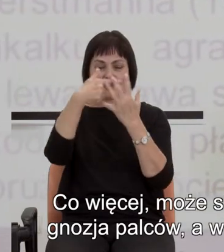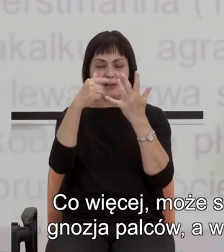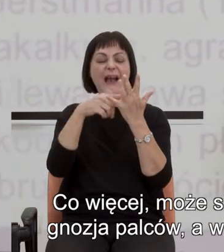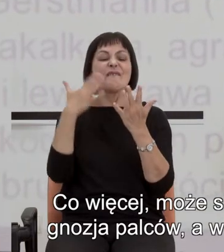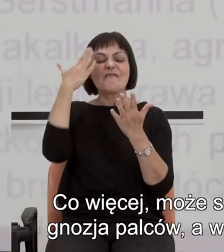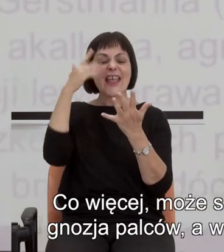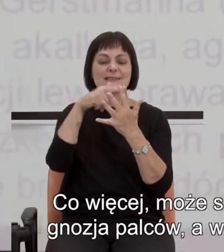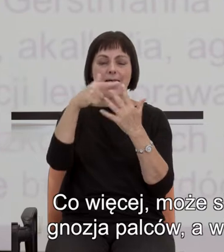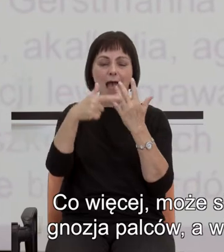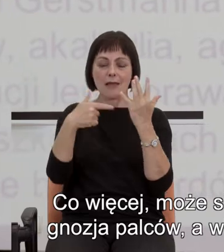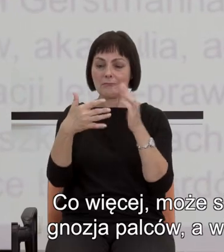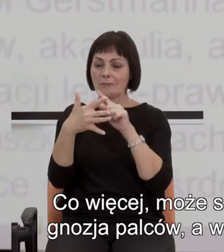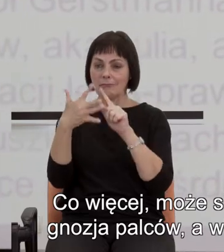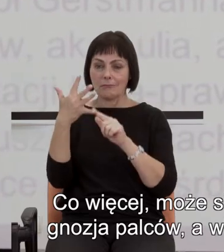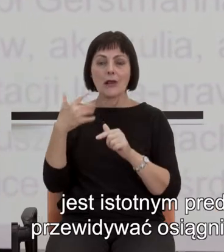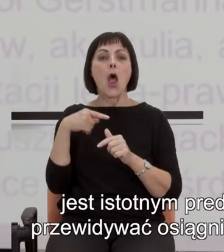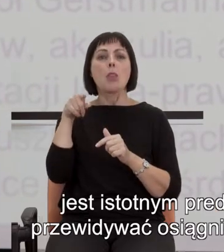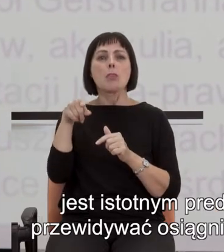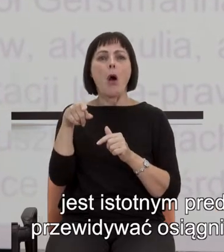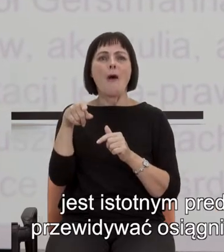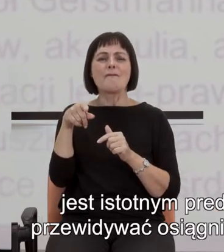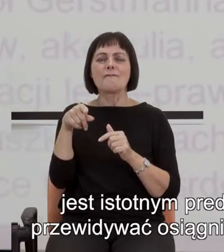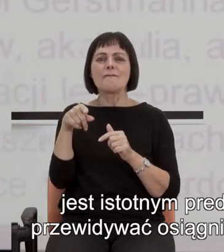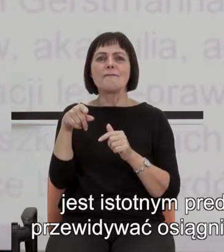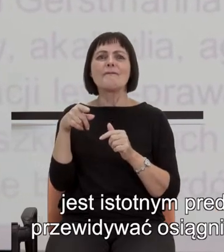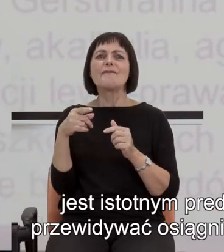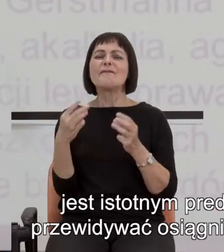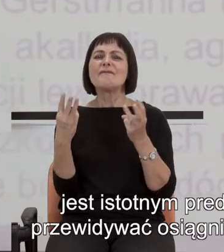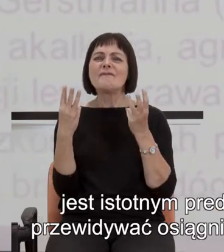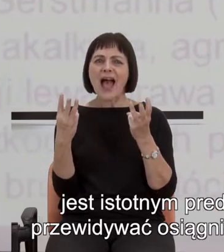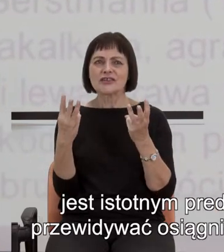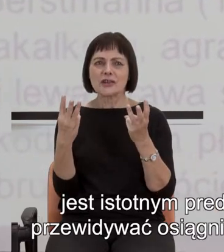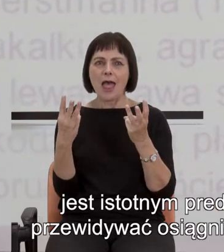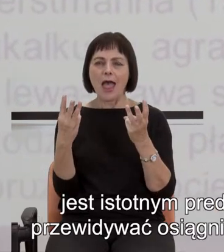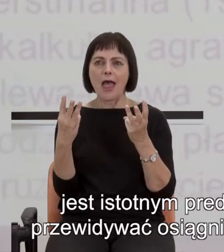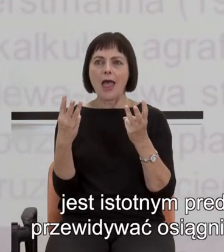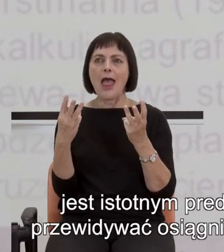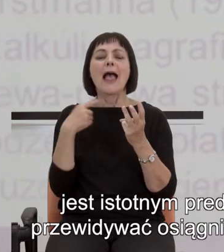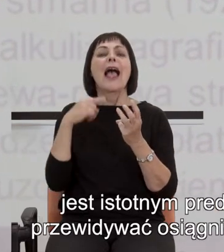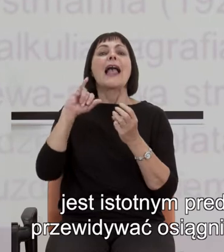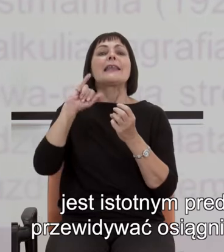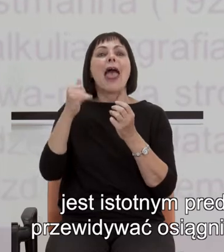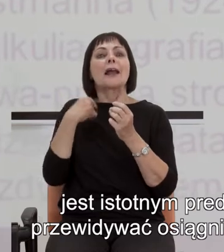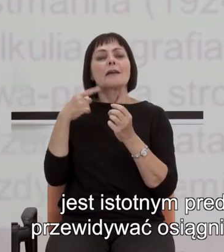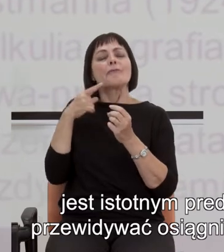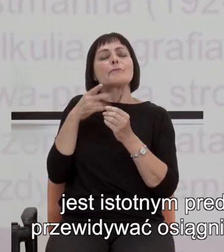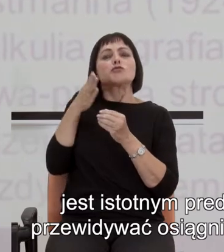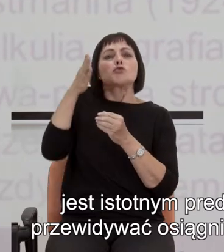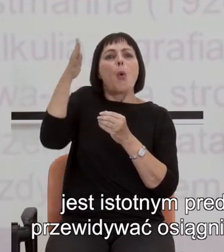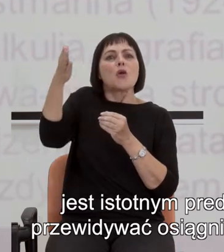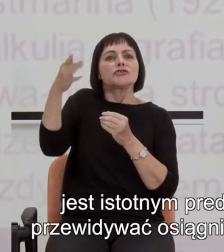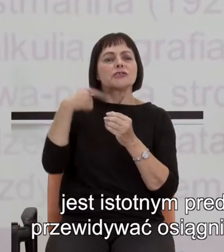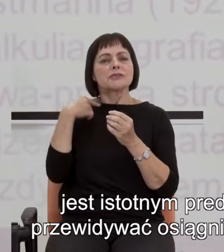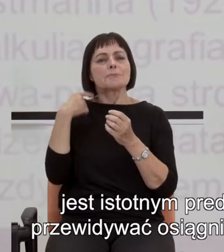wiedzę na temat własnych palców, jest istotnym predyktorem, ważnym predyktorem, czymś, co